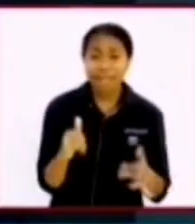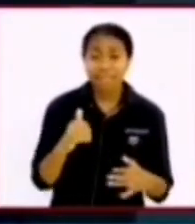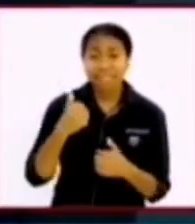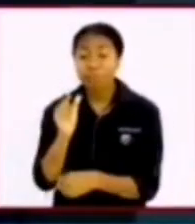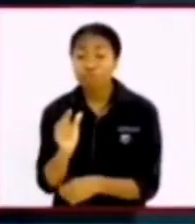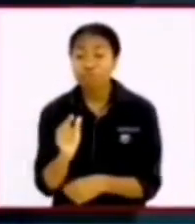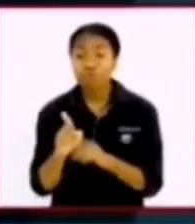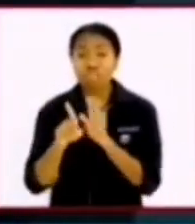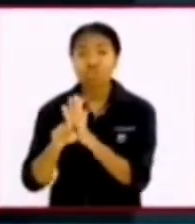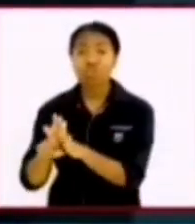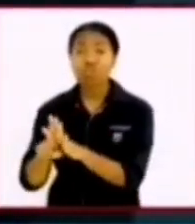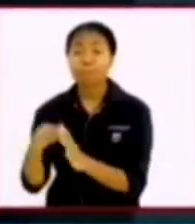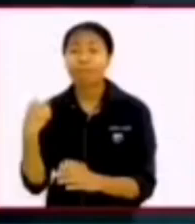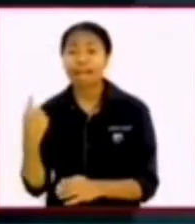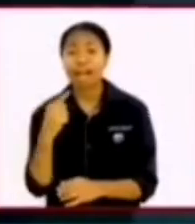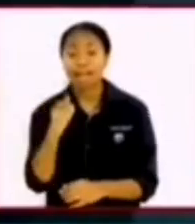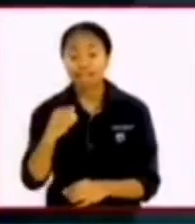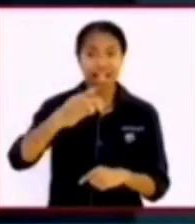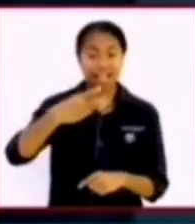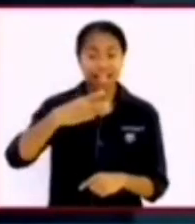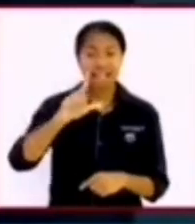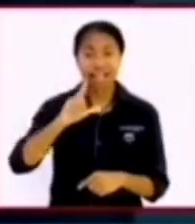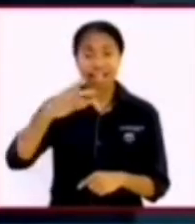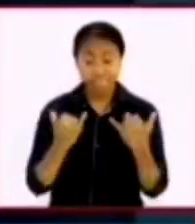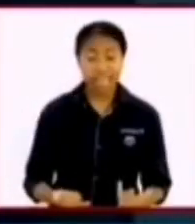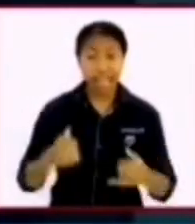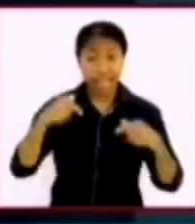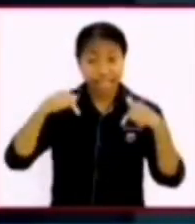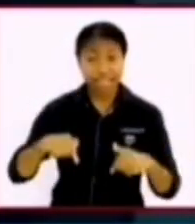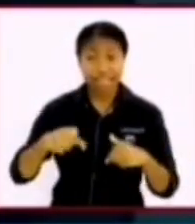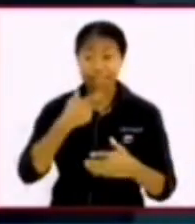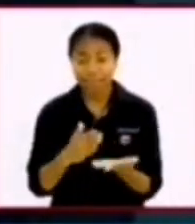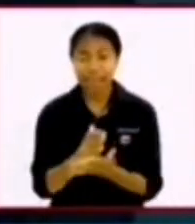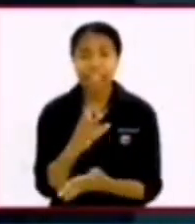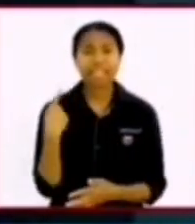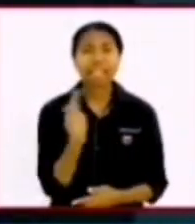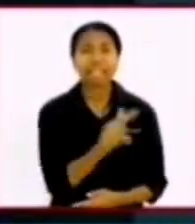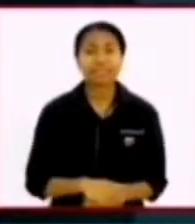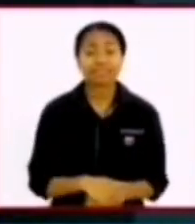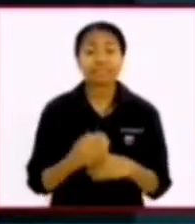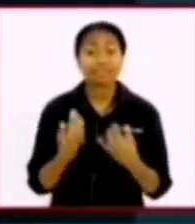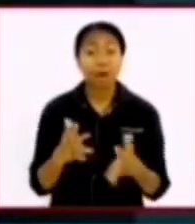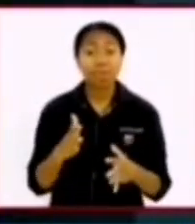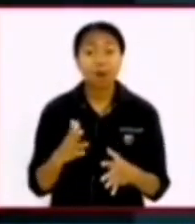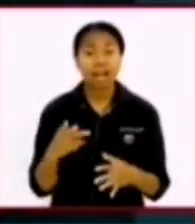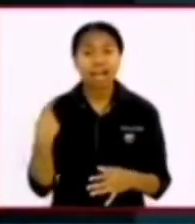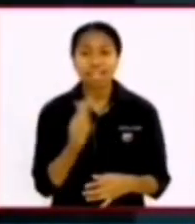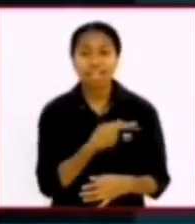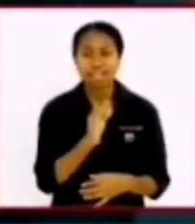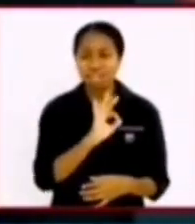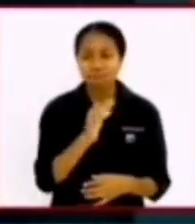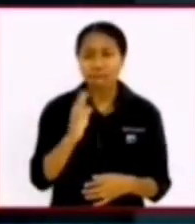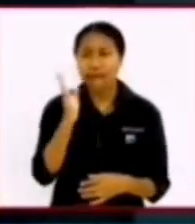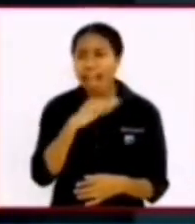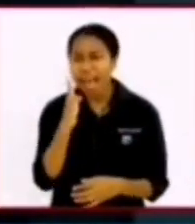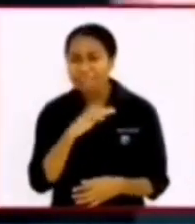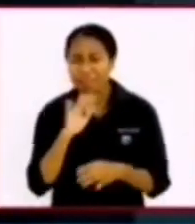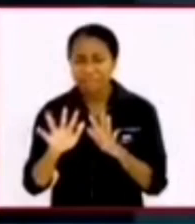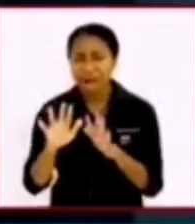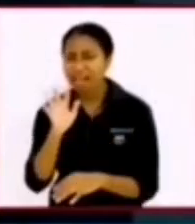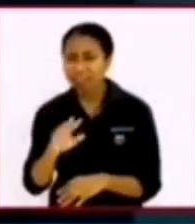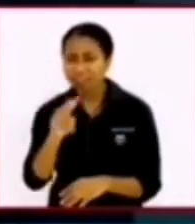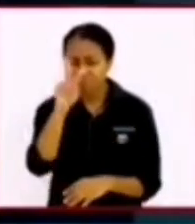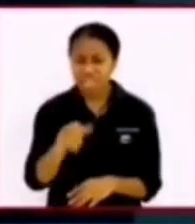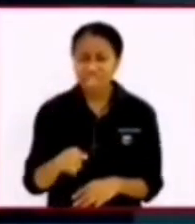mereka dan itu adalah Yesus Kristus maka disini penting bagi kita bahwa kita tidak boleh beralasan tidak bisa melayani